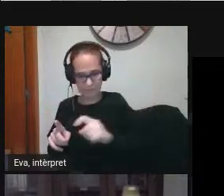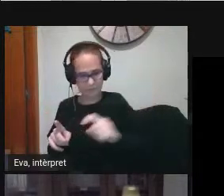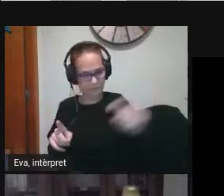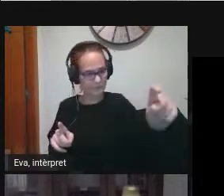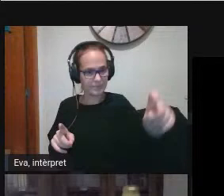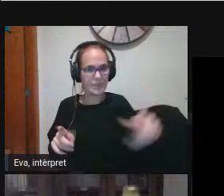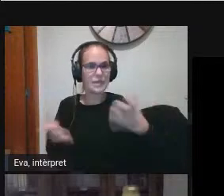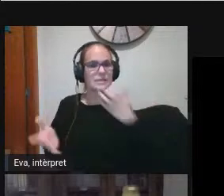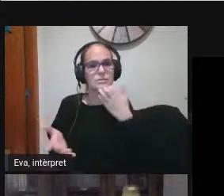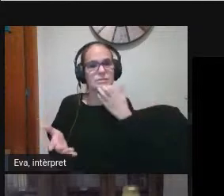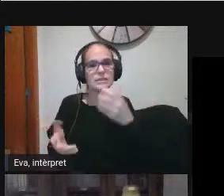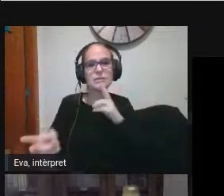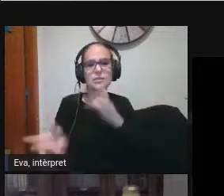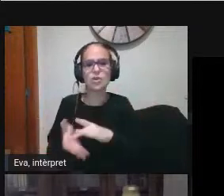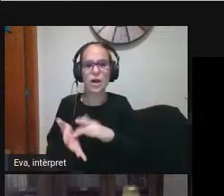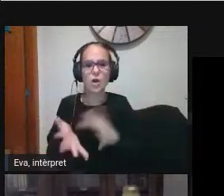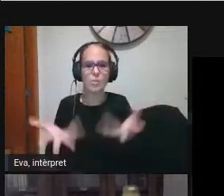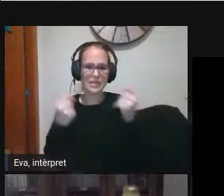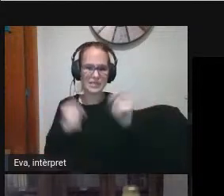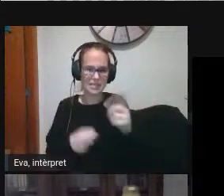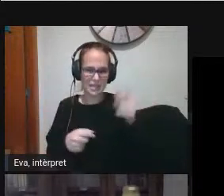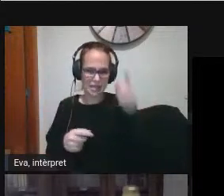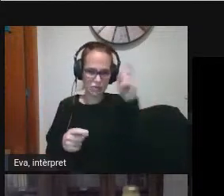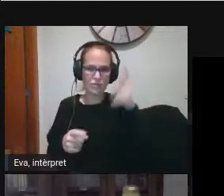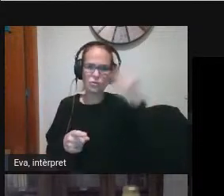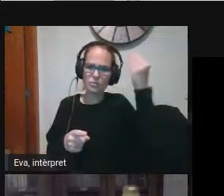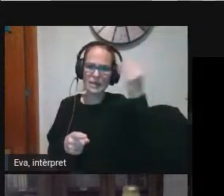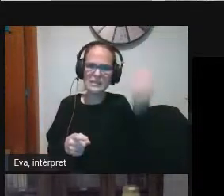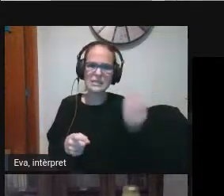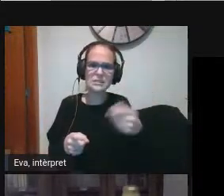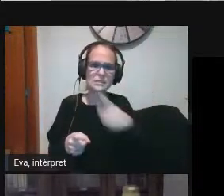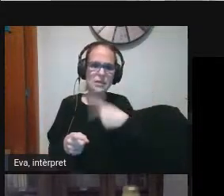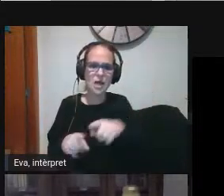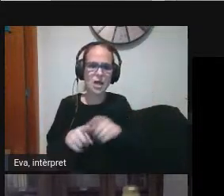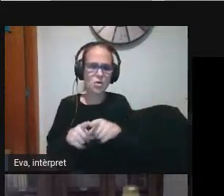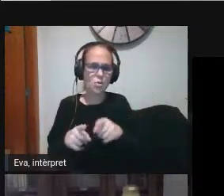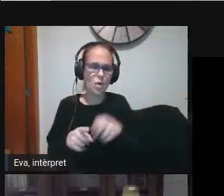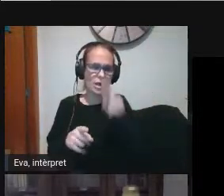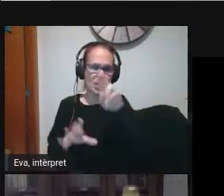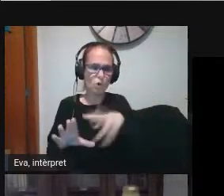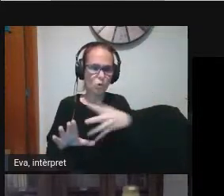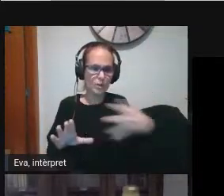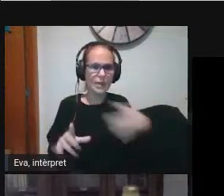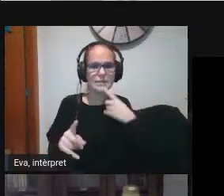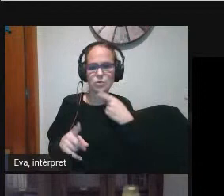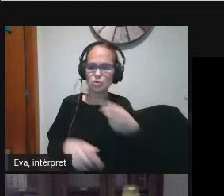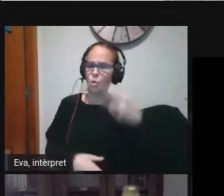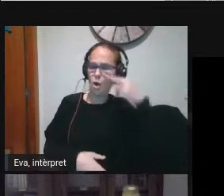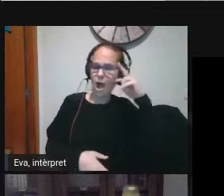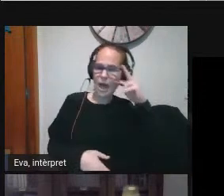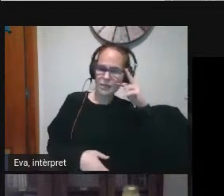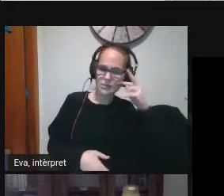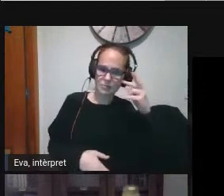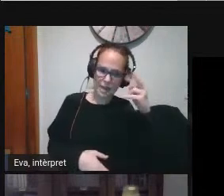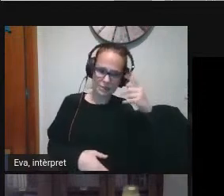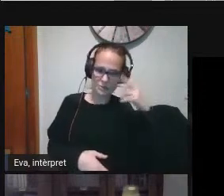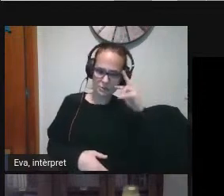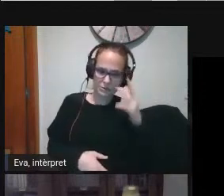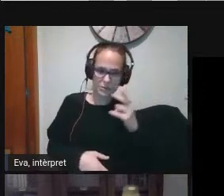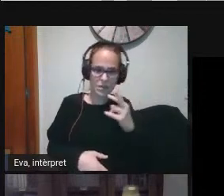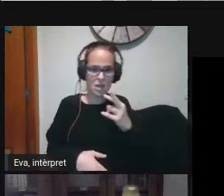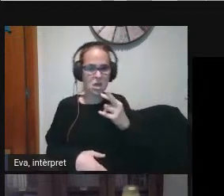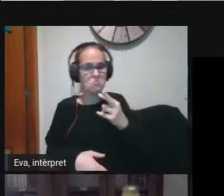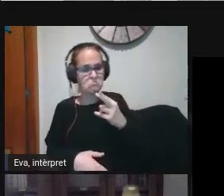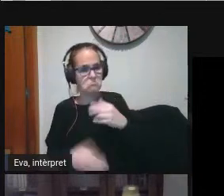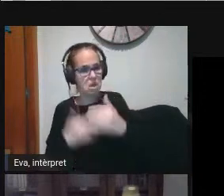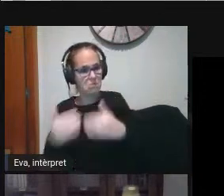quin punt et situes i et fa servir la nomenclatura que es fa servir amb les rúbriques et situes a la banda d'expert et situes a la banda d'avançat d'aprenent novell